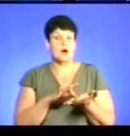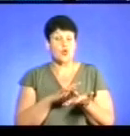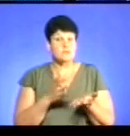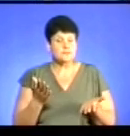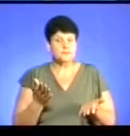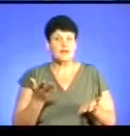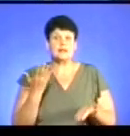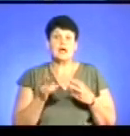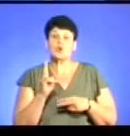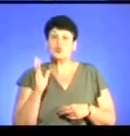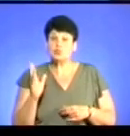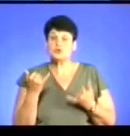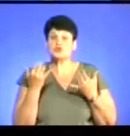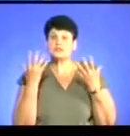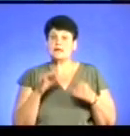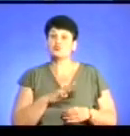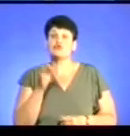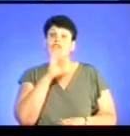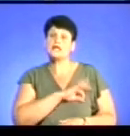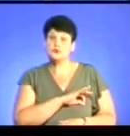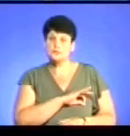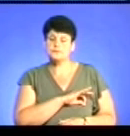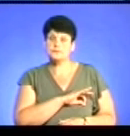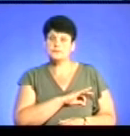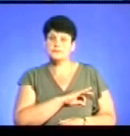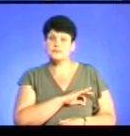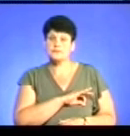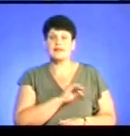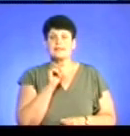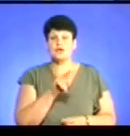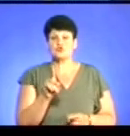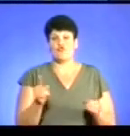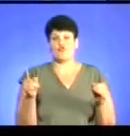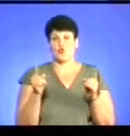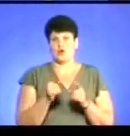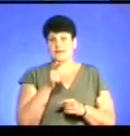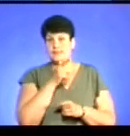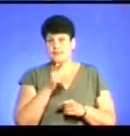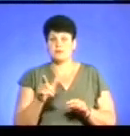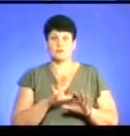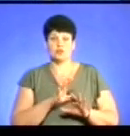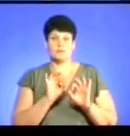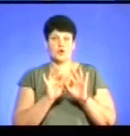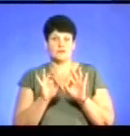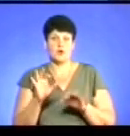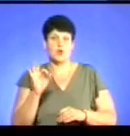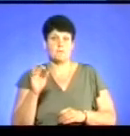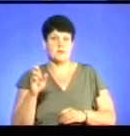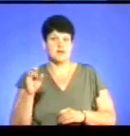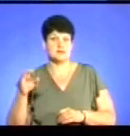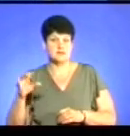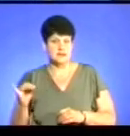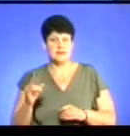комусь на сьогоднішній день це було вигідно. І те, що в дуже короткі терміни і були поінформовані, і ОБСЄ, яке